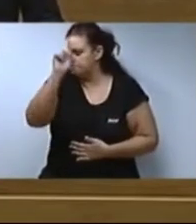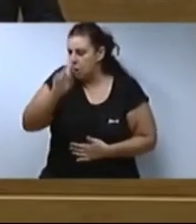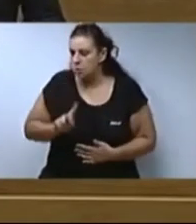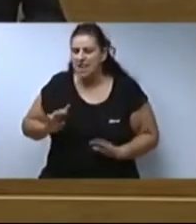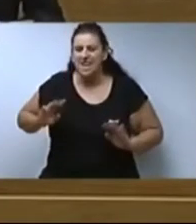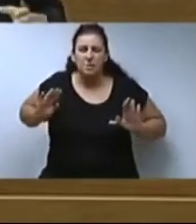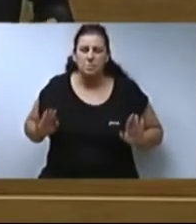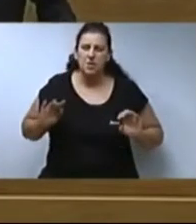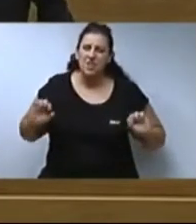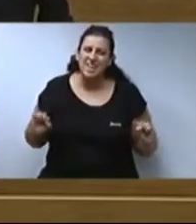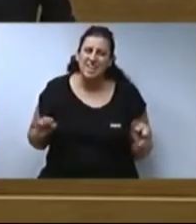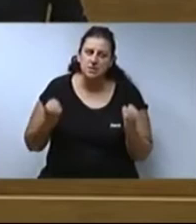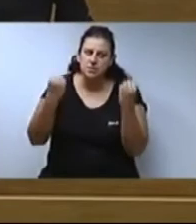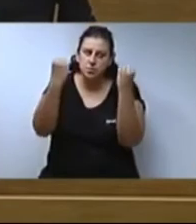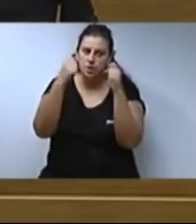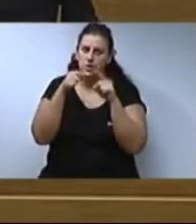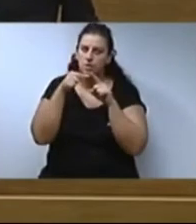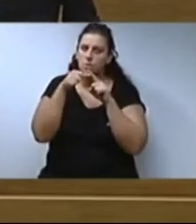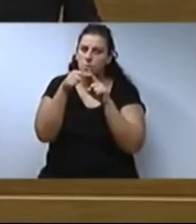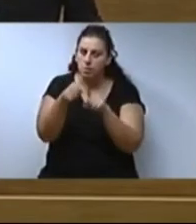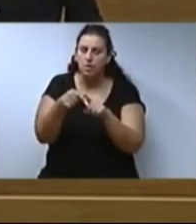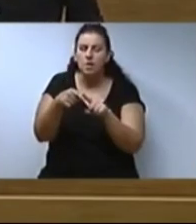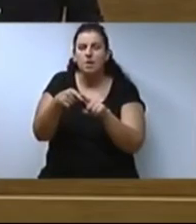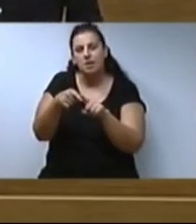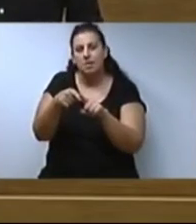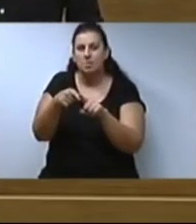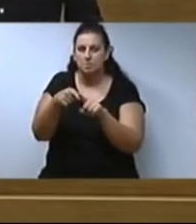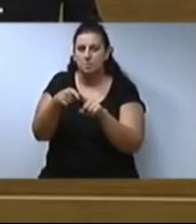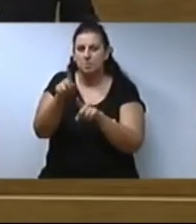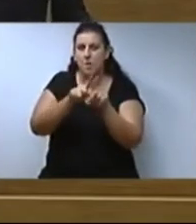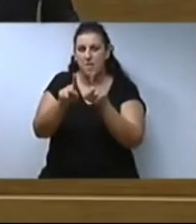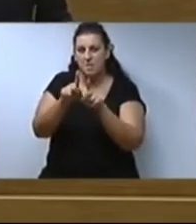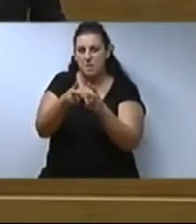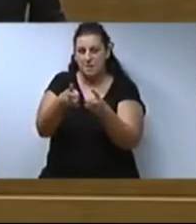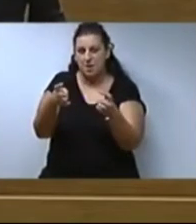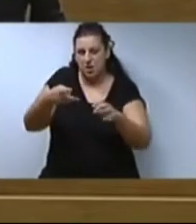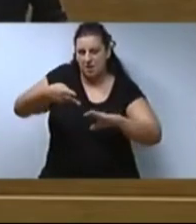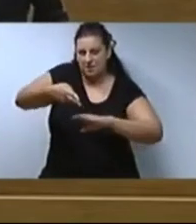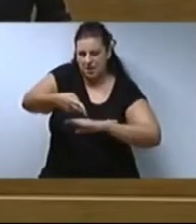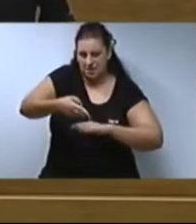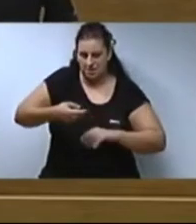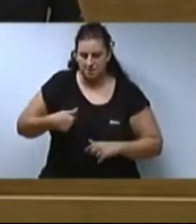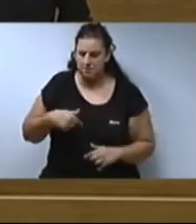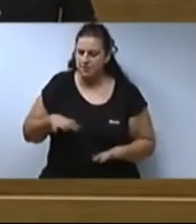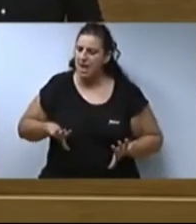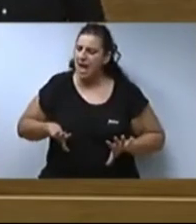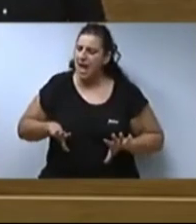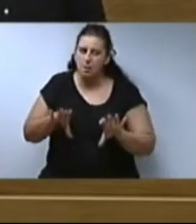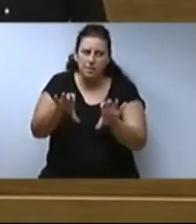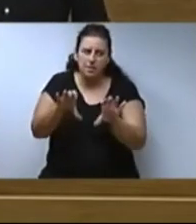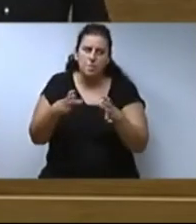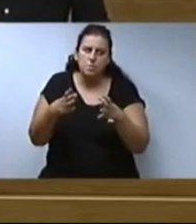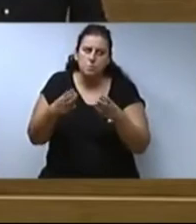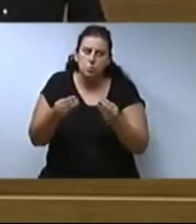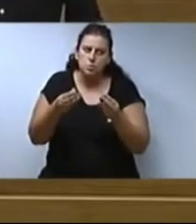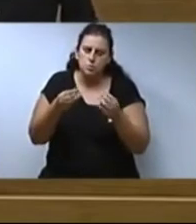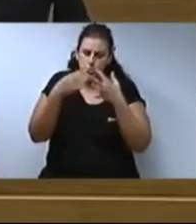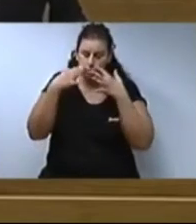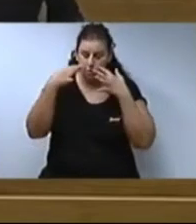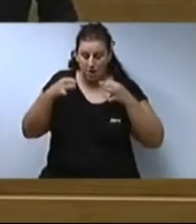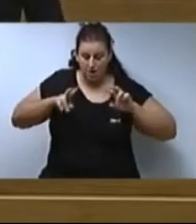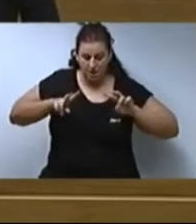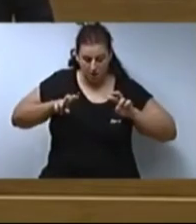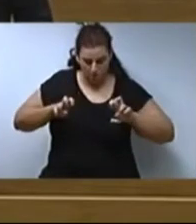esforç per fer tot allò possible per tard evitar màs majors. I hem après molt, molt, d'aquesta nova realitat que ens ha